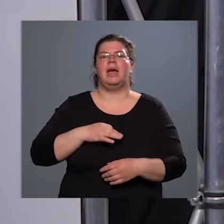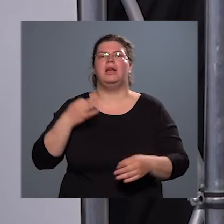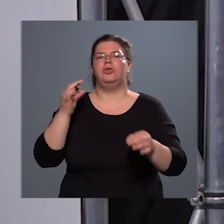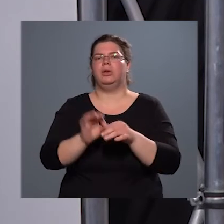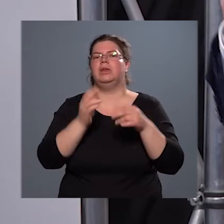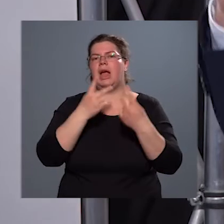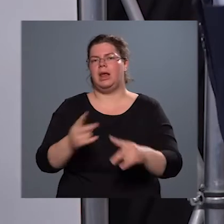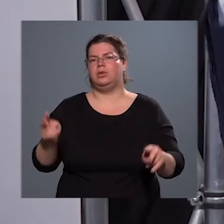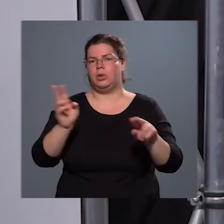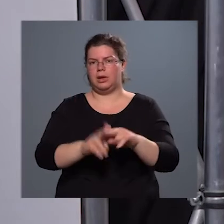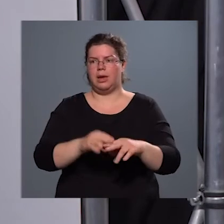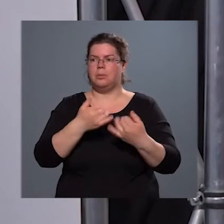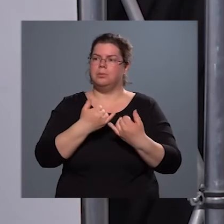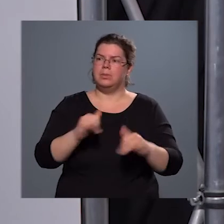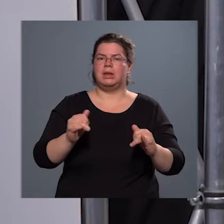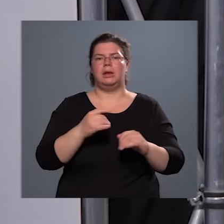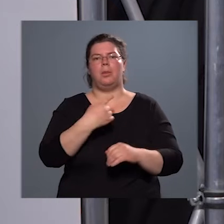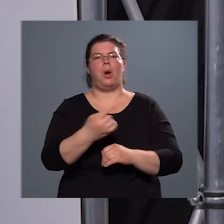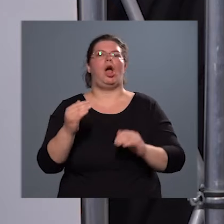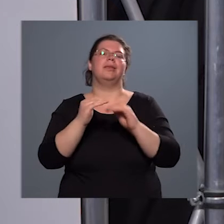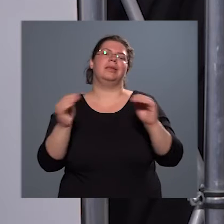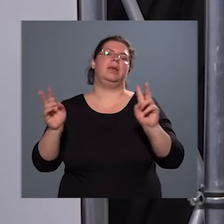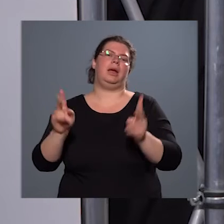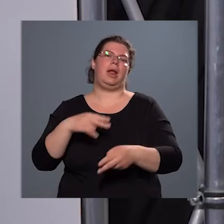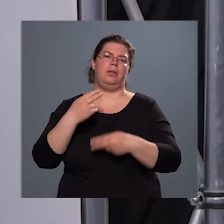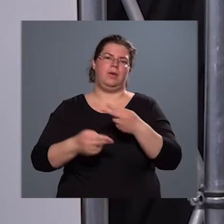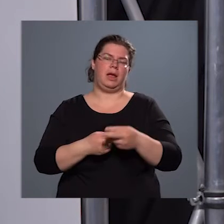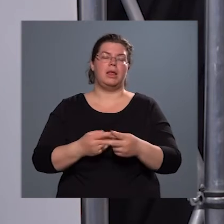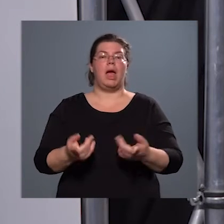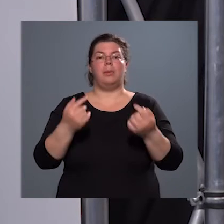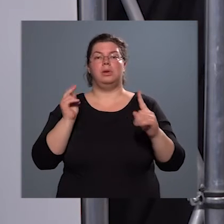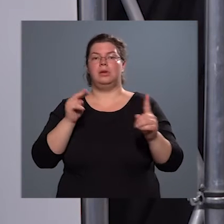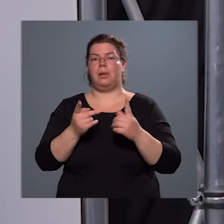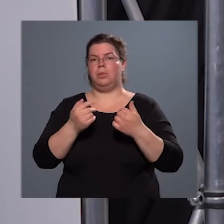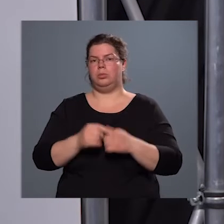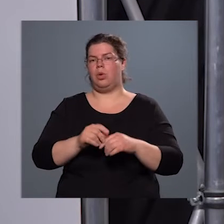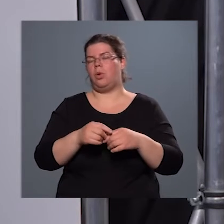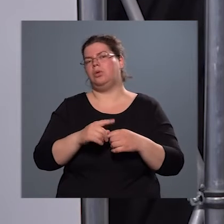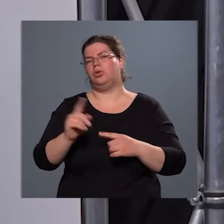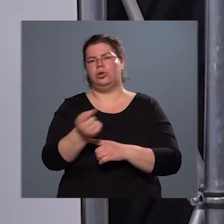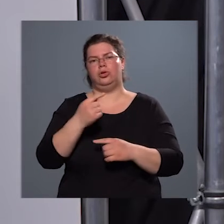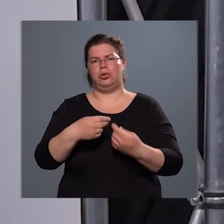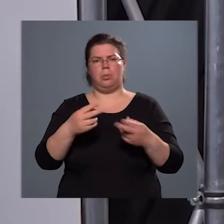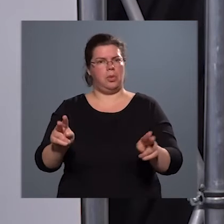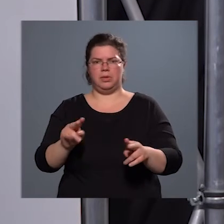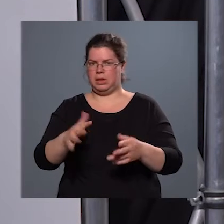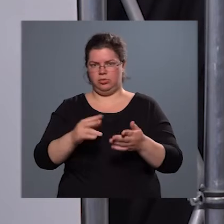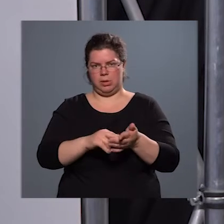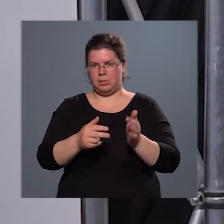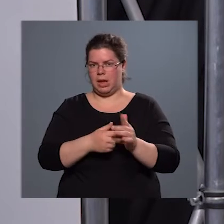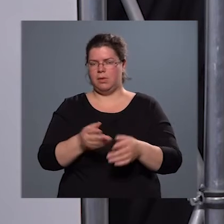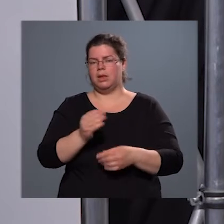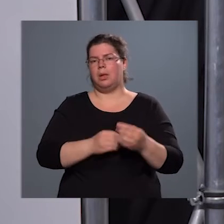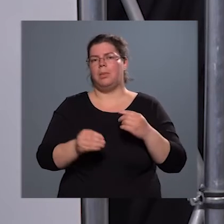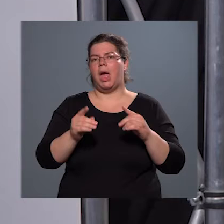pont úgy épül fel, hogy mindent a maga szintjén kell végezni. Tehát ebből a szempontból különösebb bővítést nem is tervezünk, hiszen